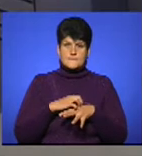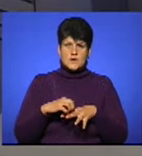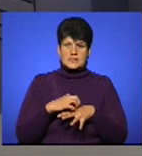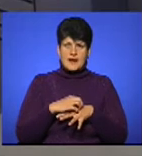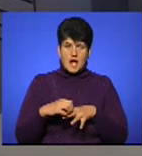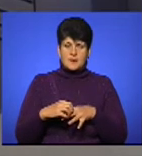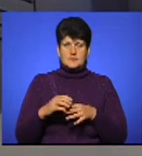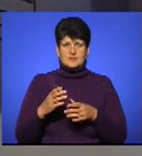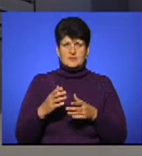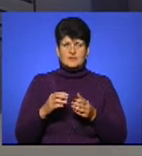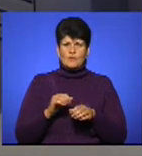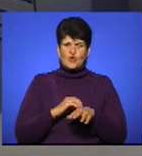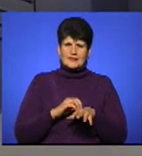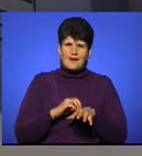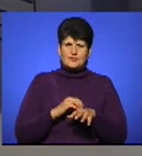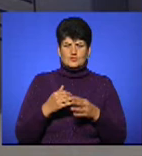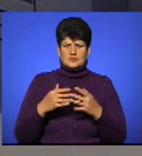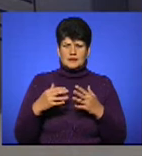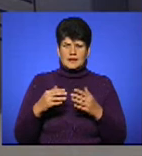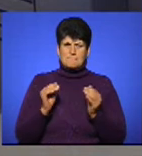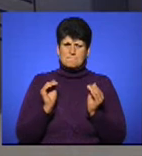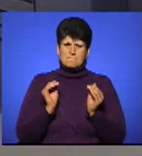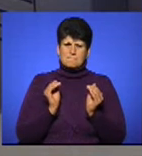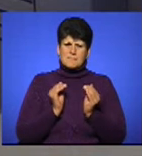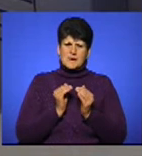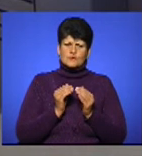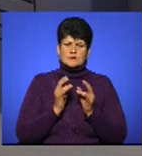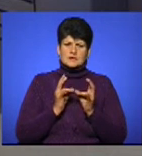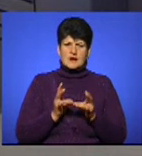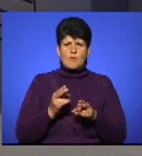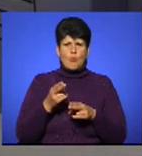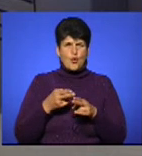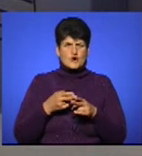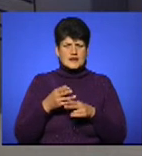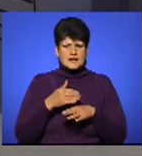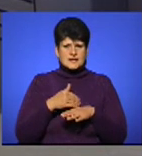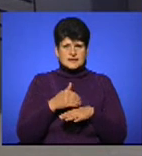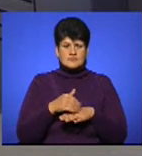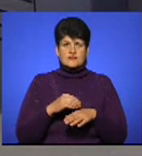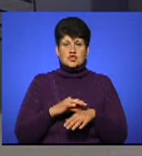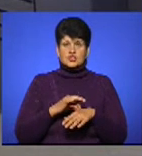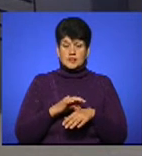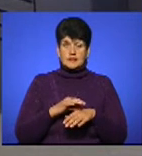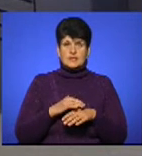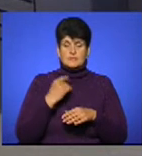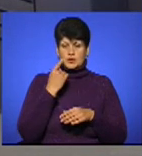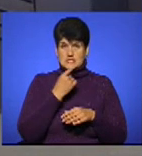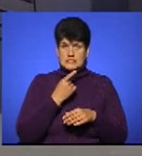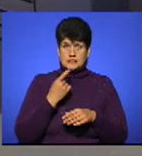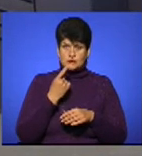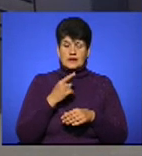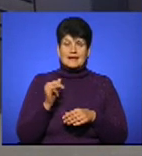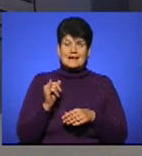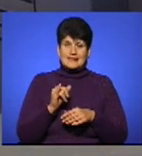садин, потертостей, мікротравм, порізів на шкірі чи на слизових. І